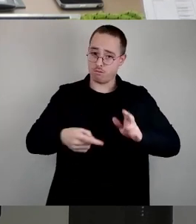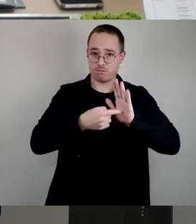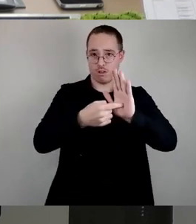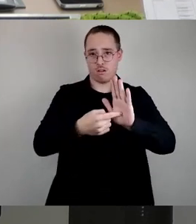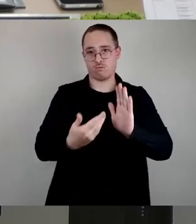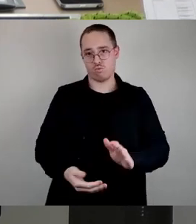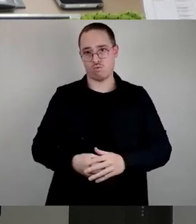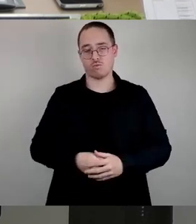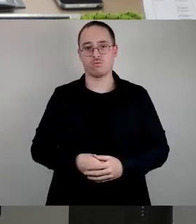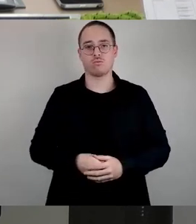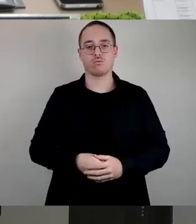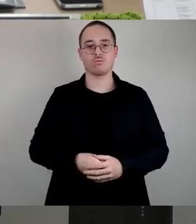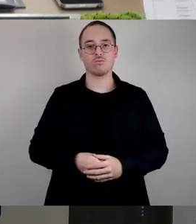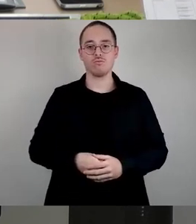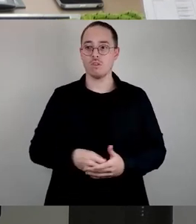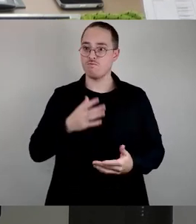Zusammenleben aller Menschen.